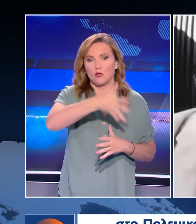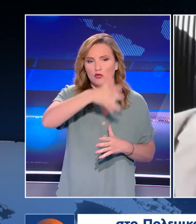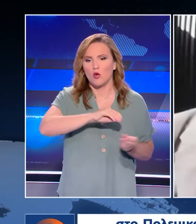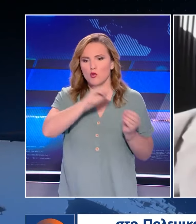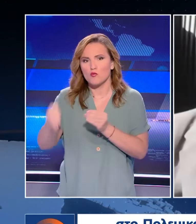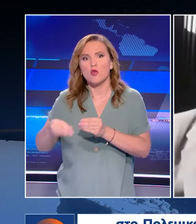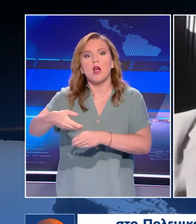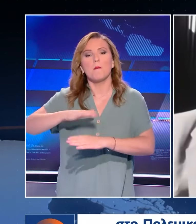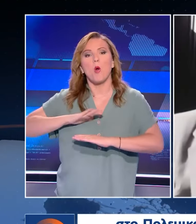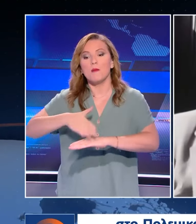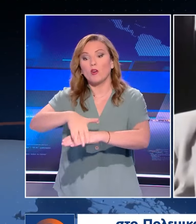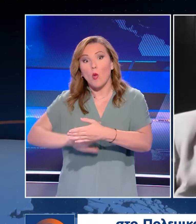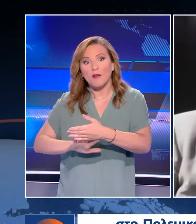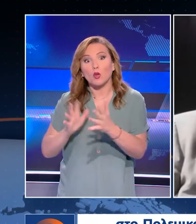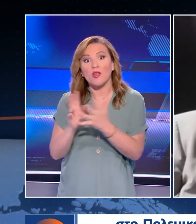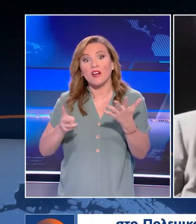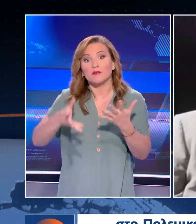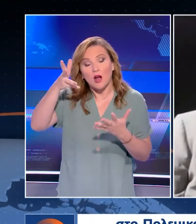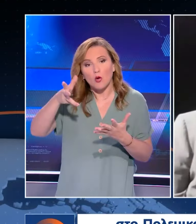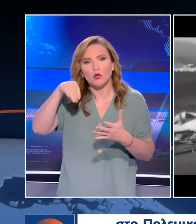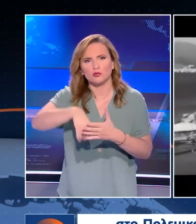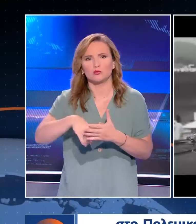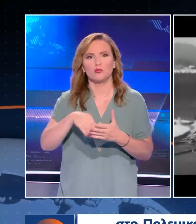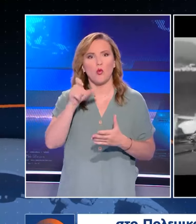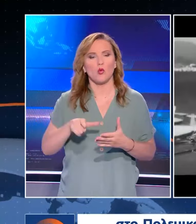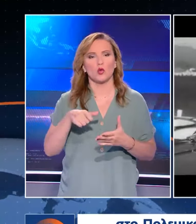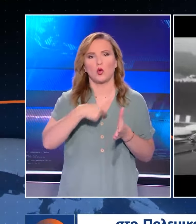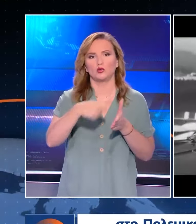του, ο Αλέν Τελόν εντυπωσίασε από τα πρώτα του βήματα στην υποκριτική.